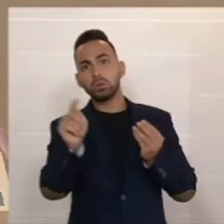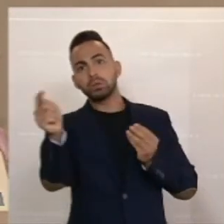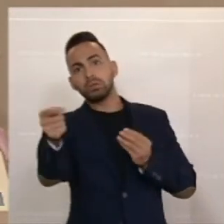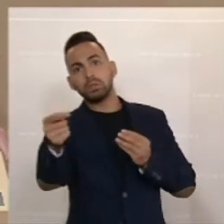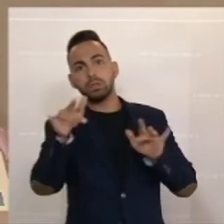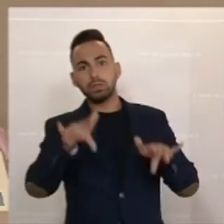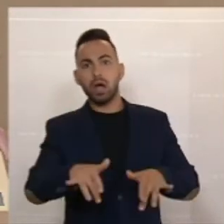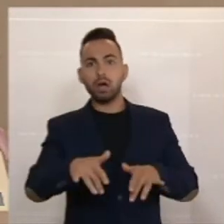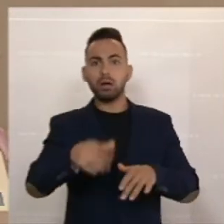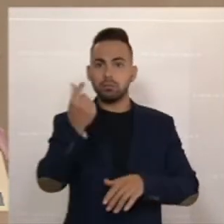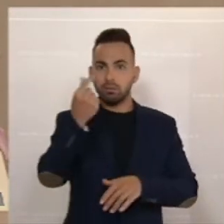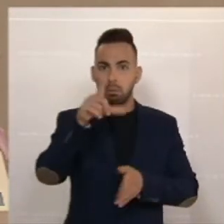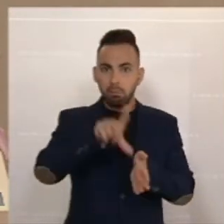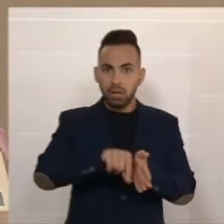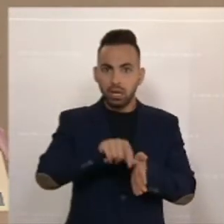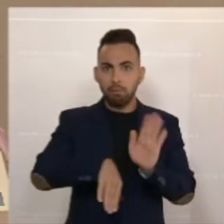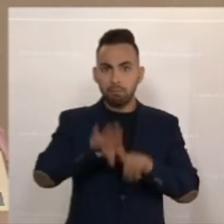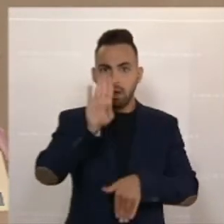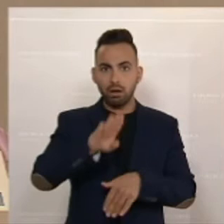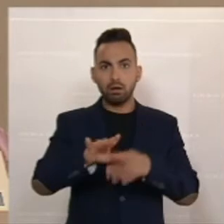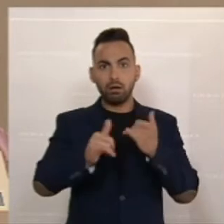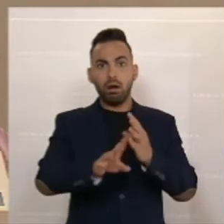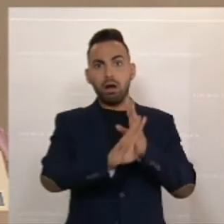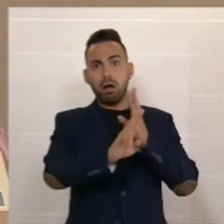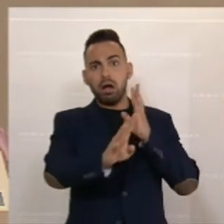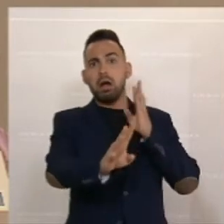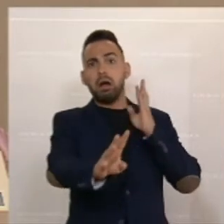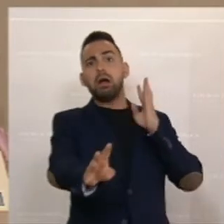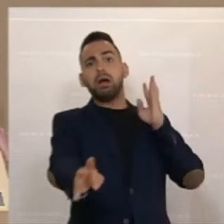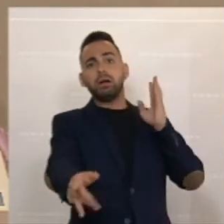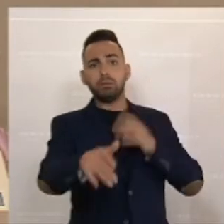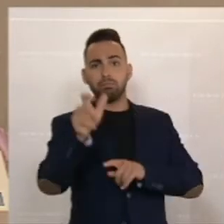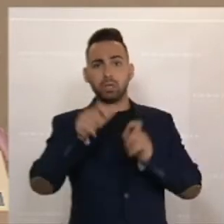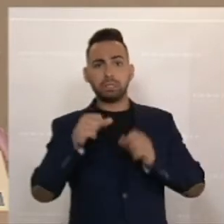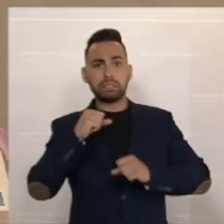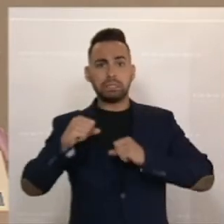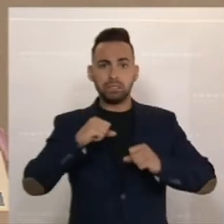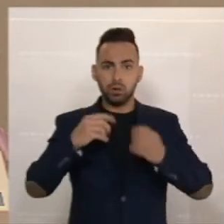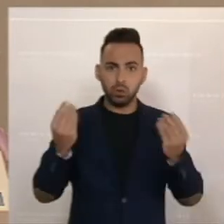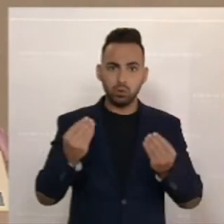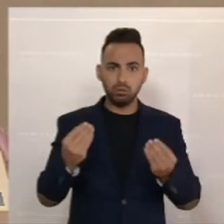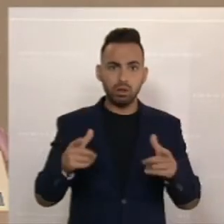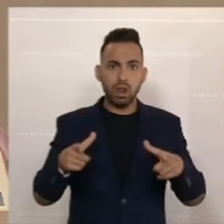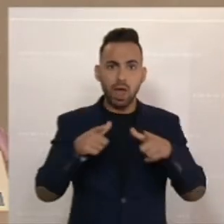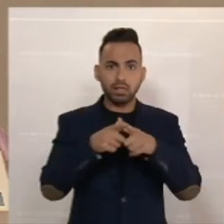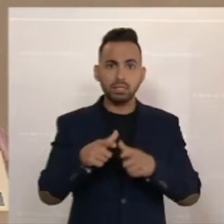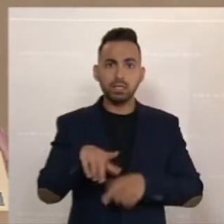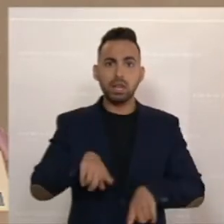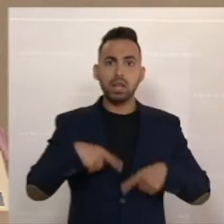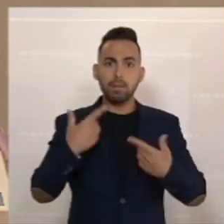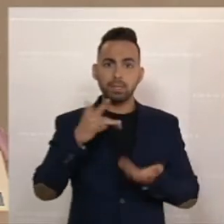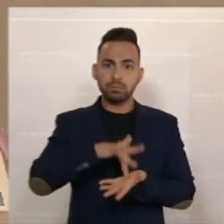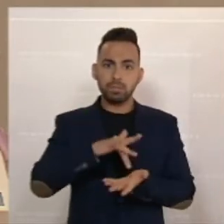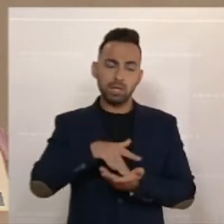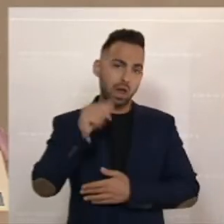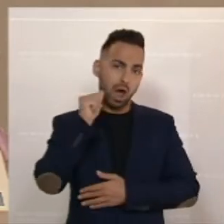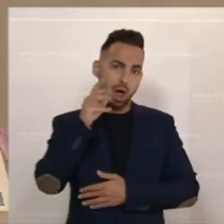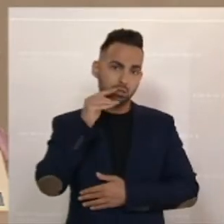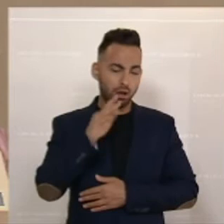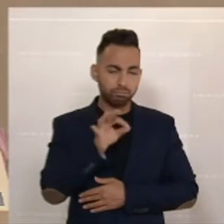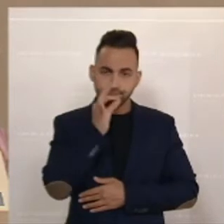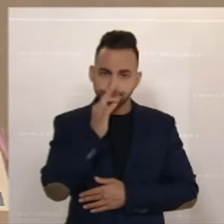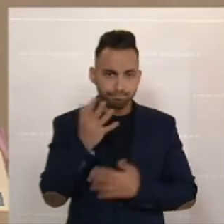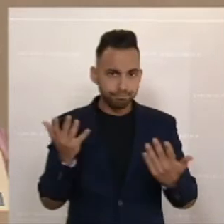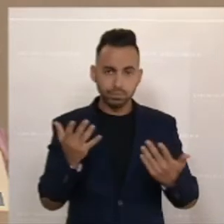stürmen müssen, dass die Schlangen davor immer länger werden, weil sie sich sonst Lebensmittel zum täglichen Leben nicht mehr leisten